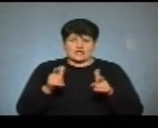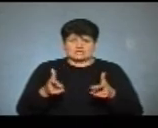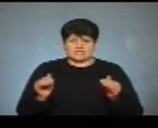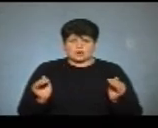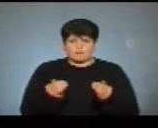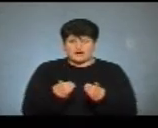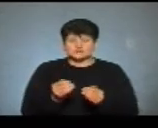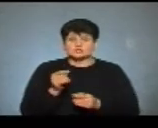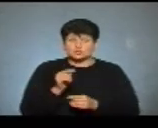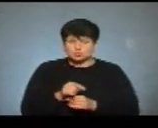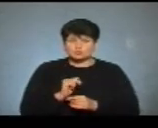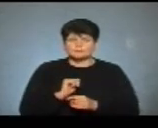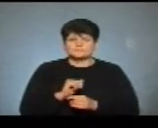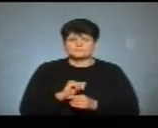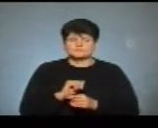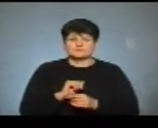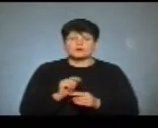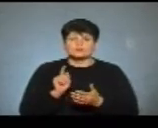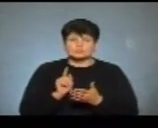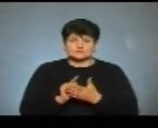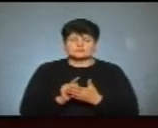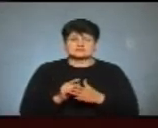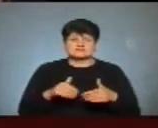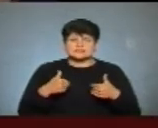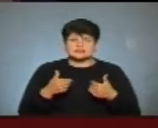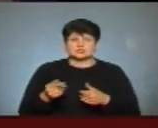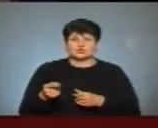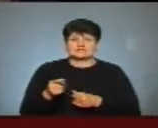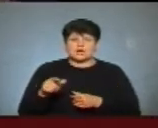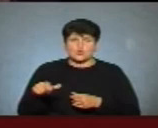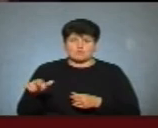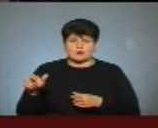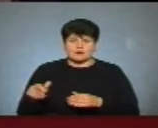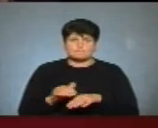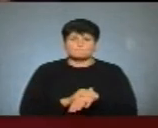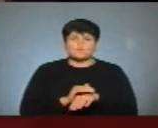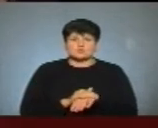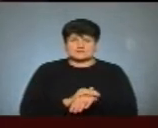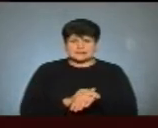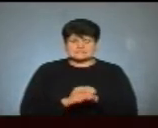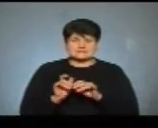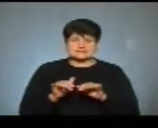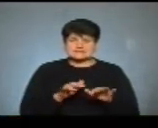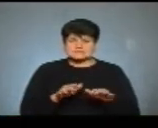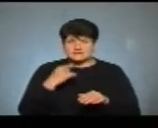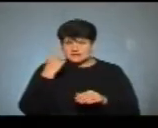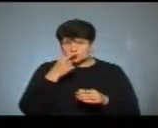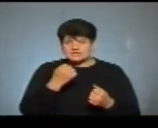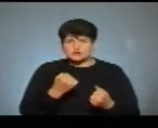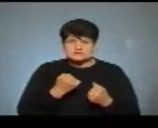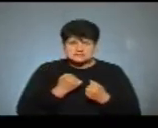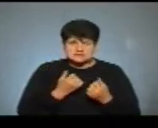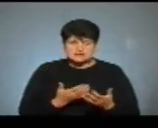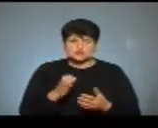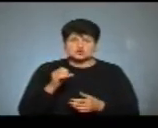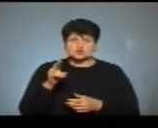обмеження. Тому, бо, безумовно, звертаюся зараз до Тернополяю. Будь ласка, засоби індивідуального захисту,